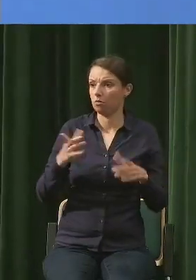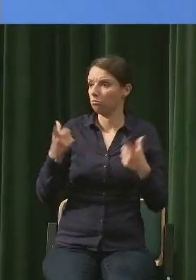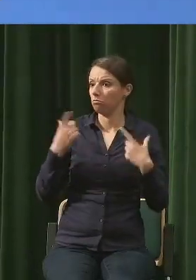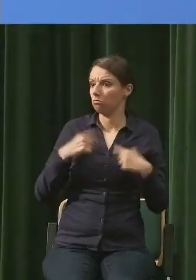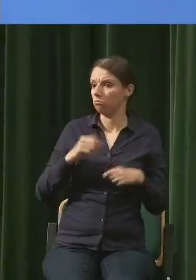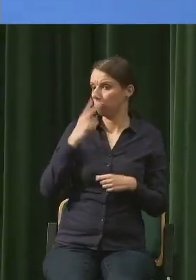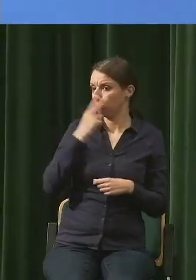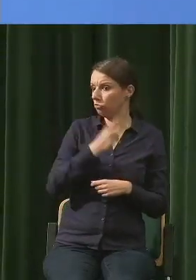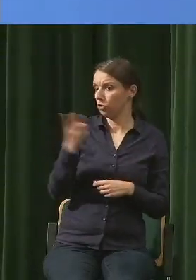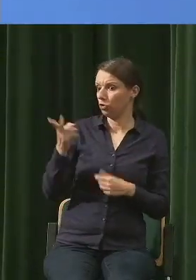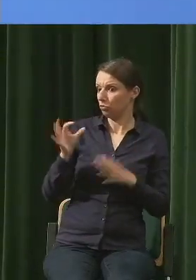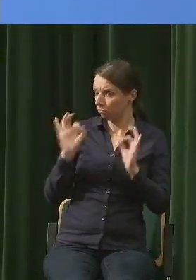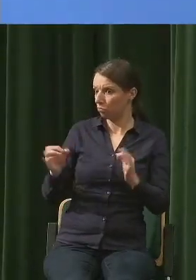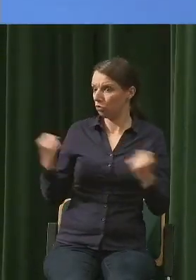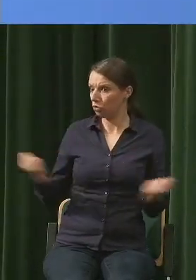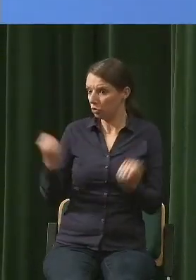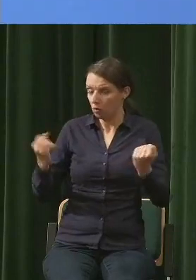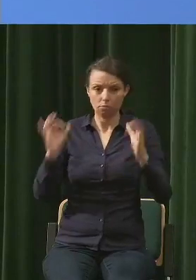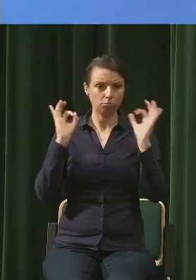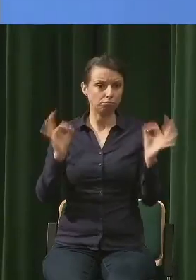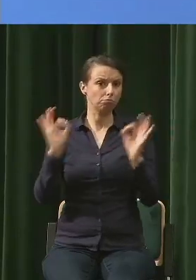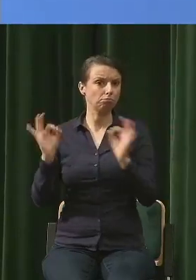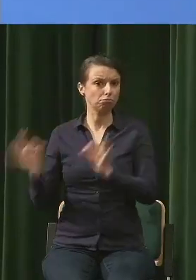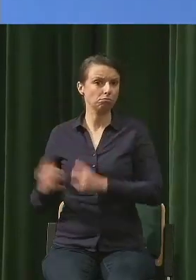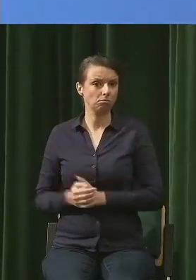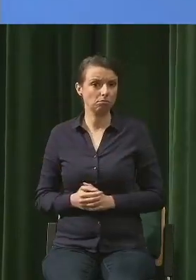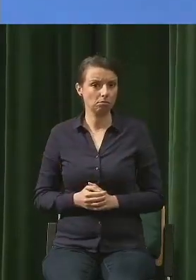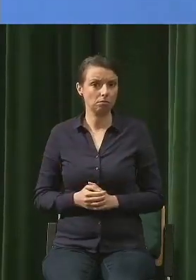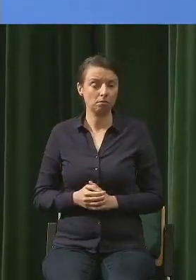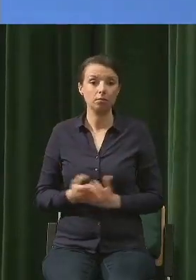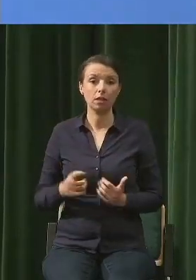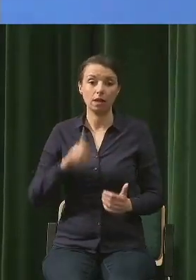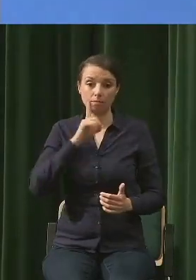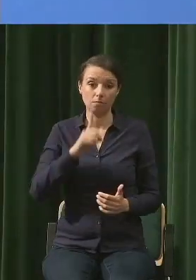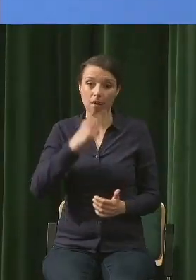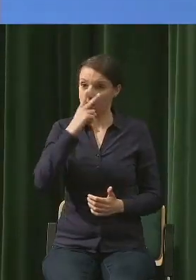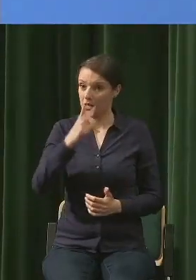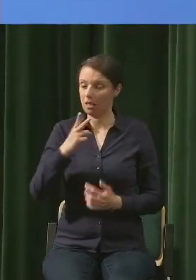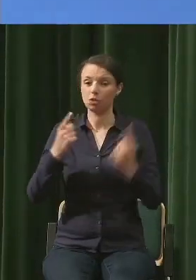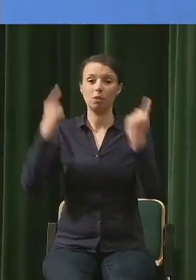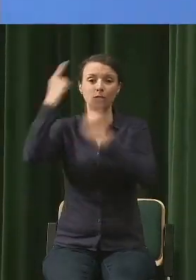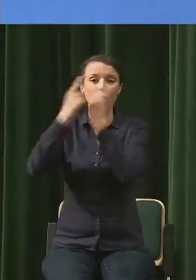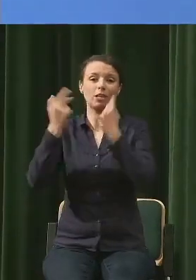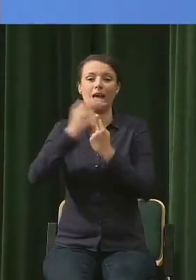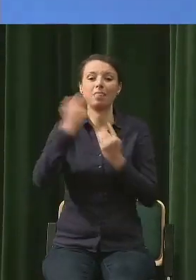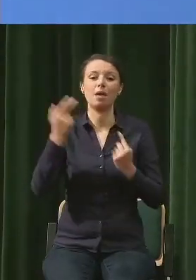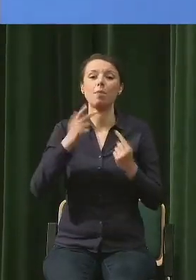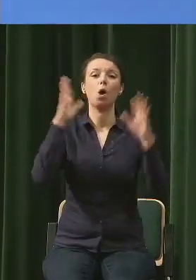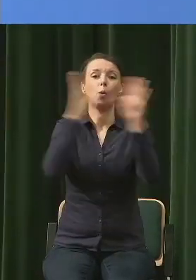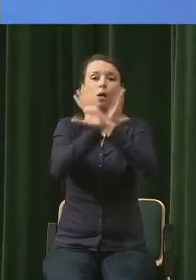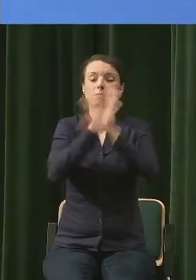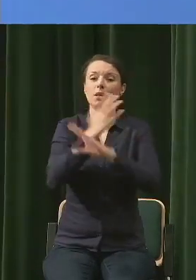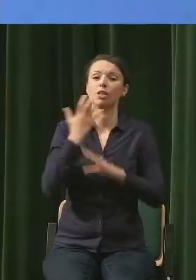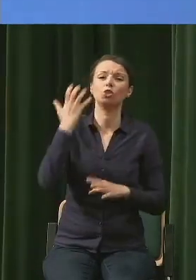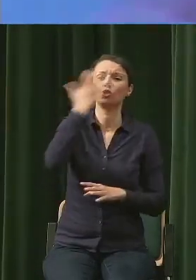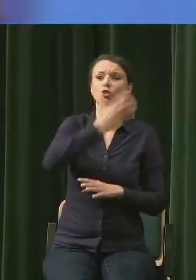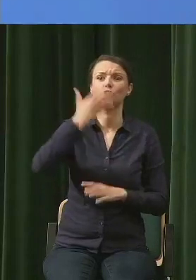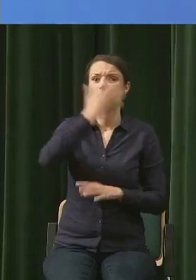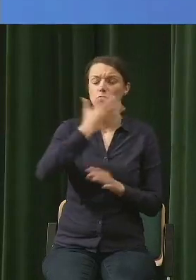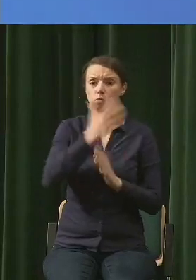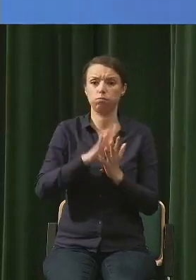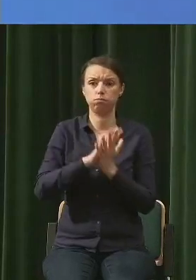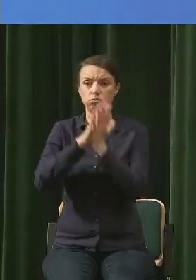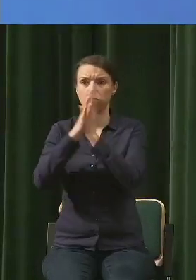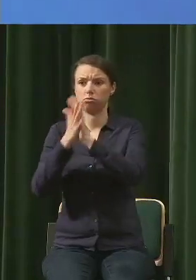To oznacza, że myślenie o globalnym ociepleniu jest gdzieś bardzo daleko